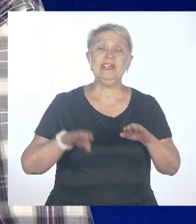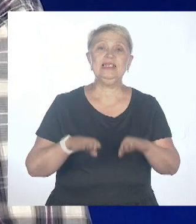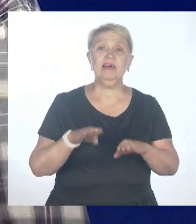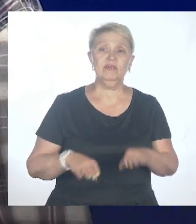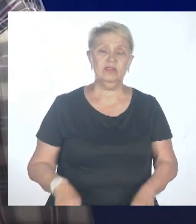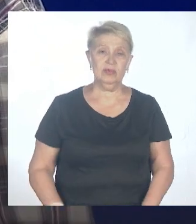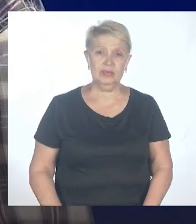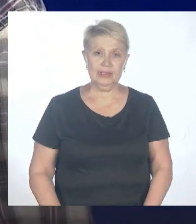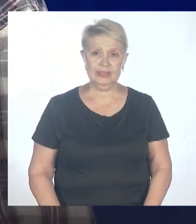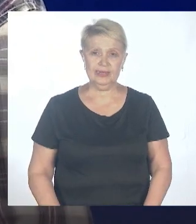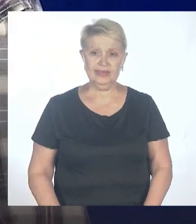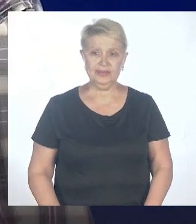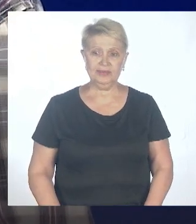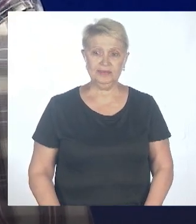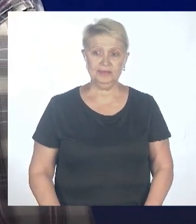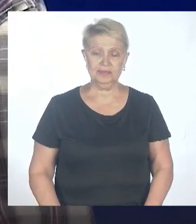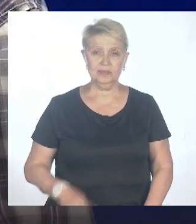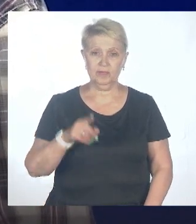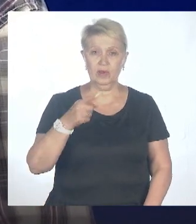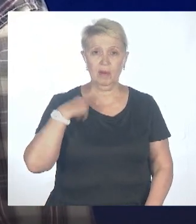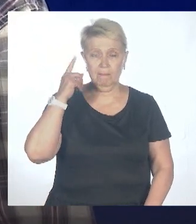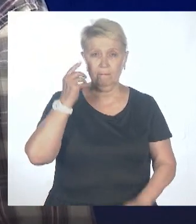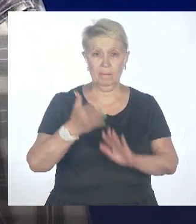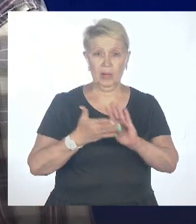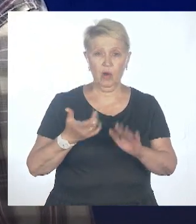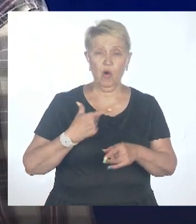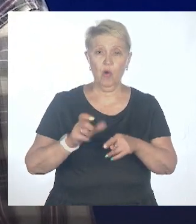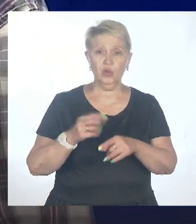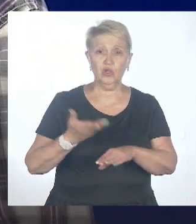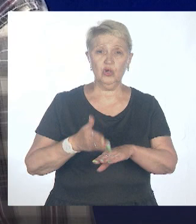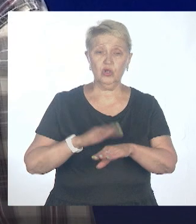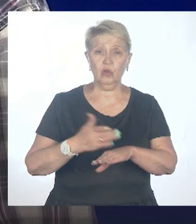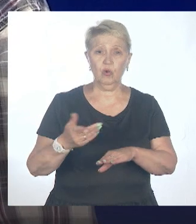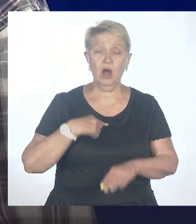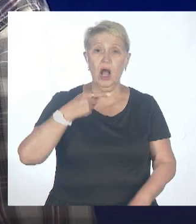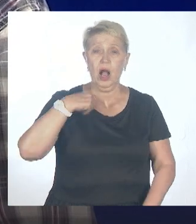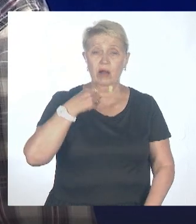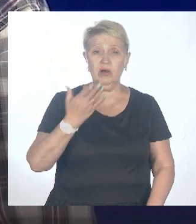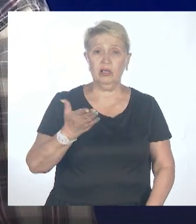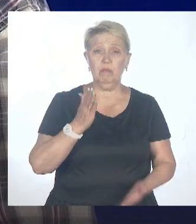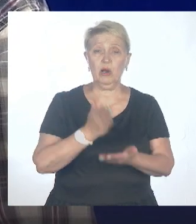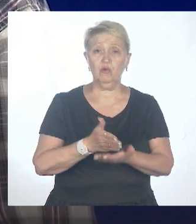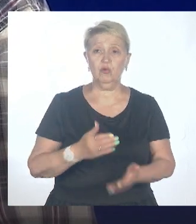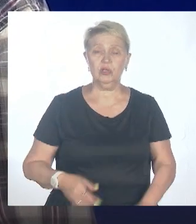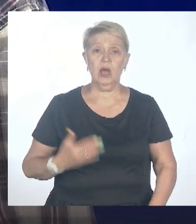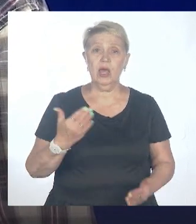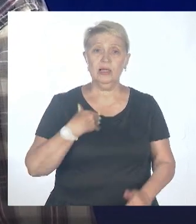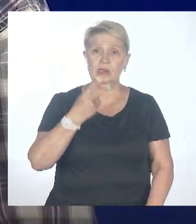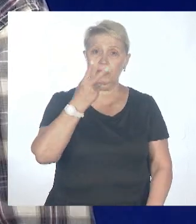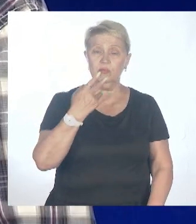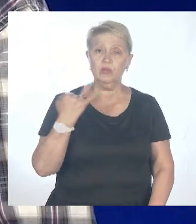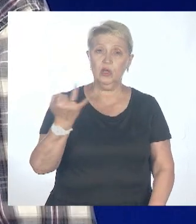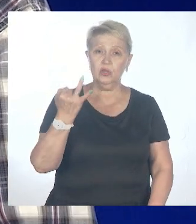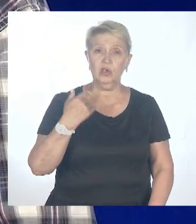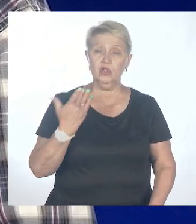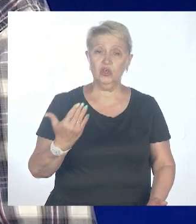Ну, примерно. Вы понимаете, что это очень тяжело прогнозировать. Если мы посмотрим на историю, нам уже теперь